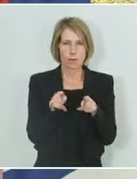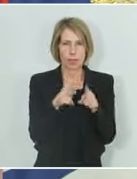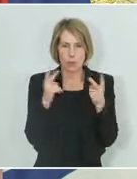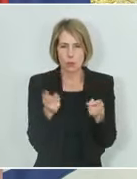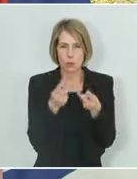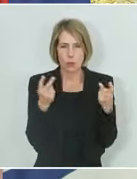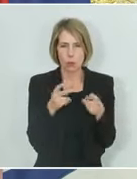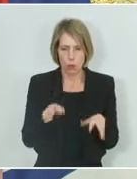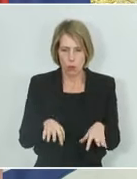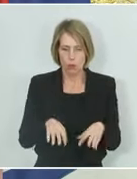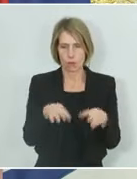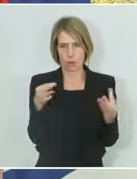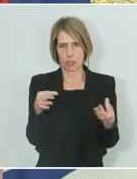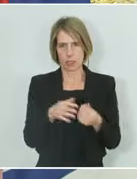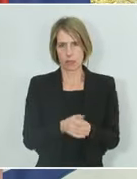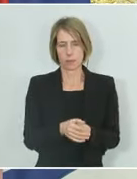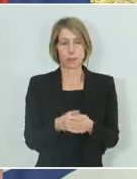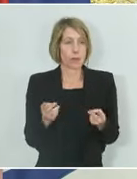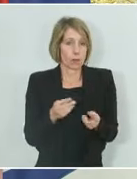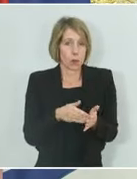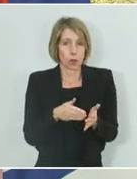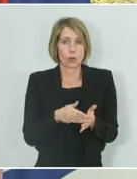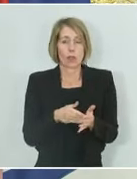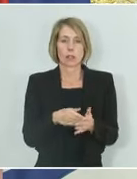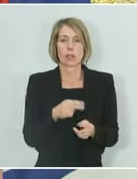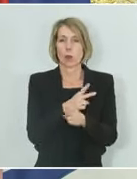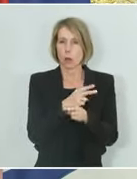Und wo immer es notwendig ist, wird Österreich dafür eintreten,